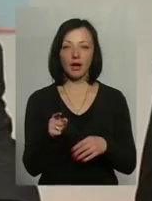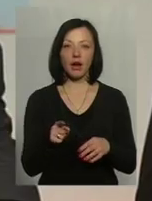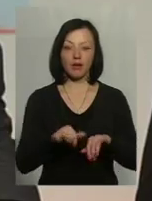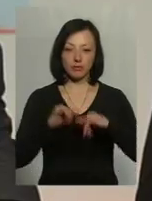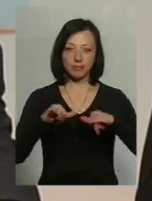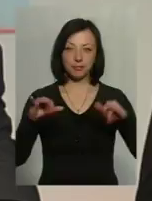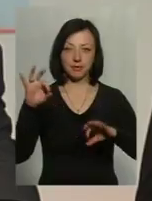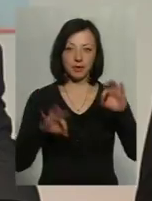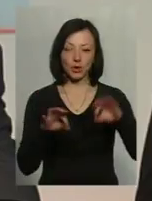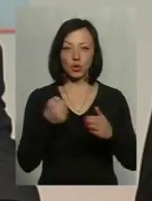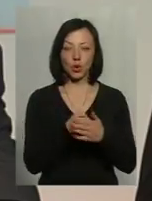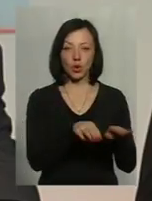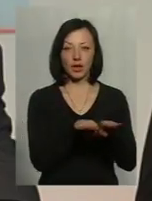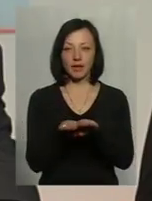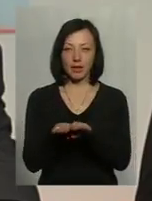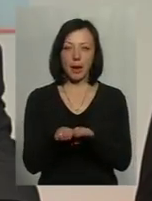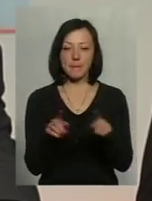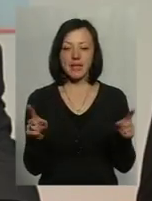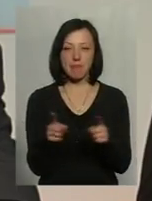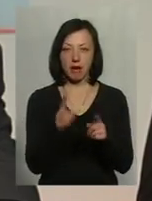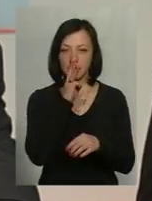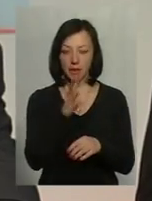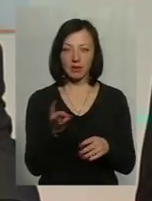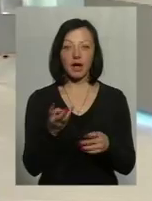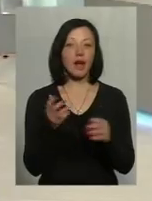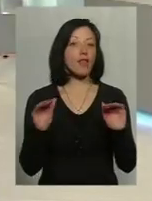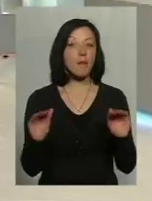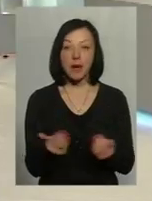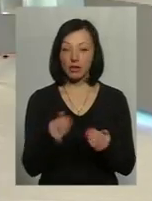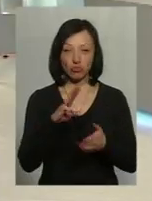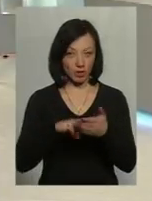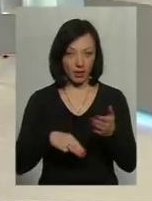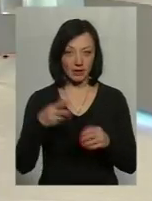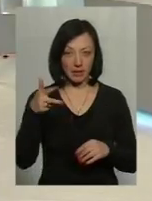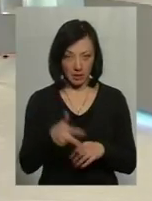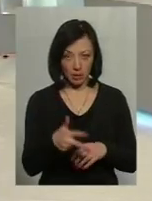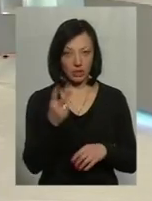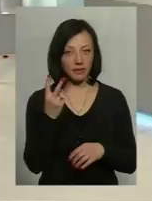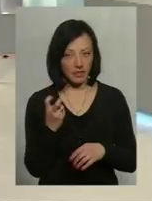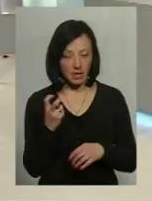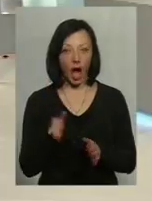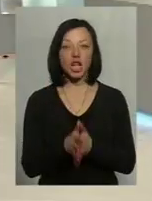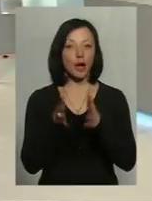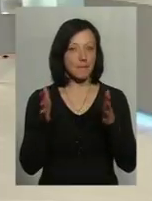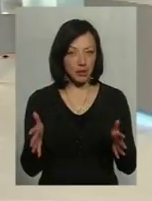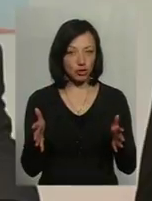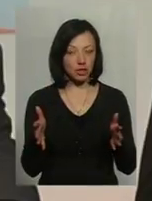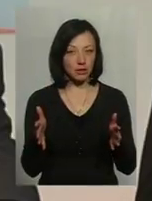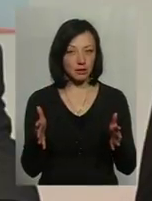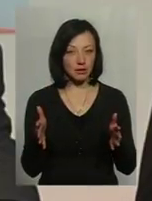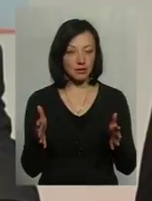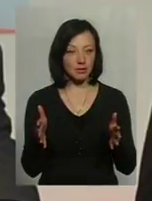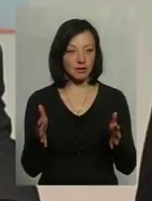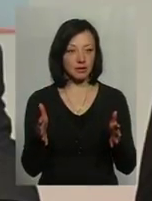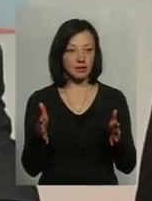санкціях до рівня мінімальної заробітної плати. Зв'язку з тим, що... Тобто найменший штраф 3200, а найбільший? Найбільший,